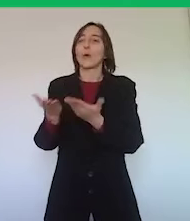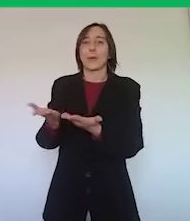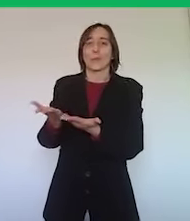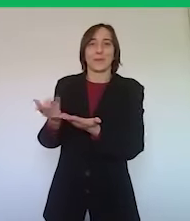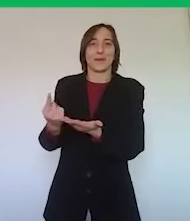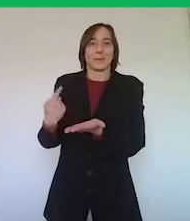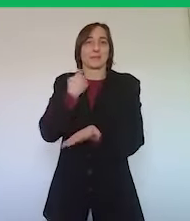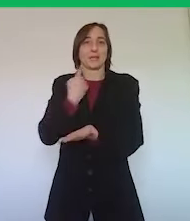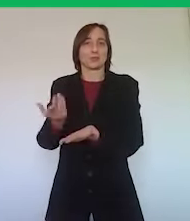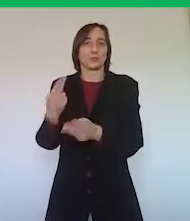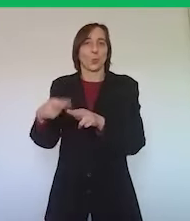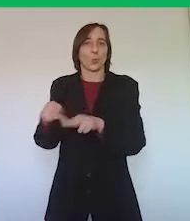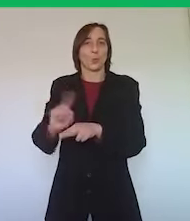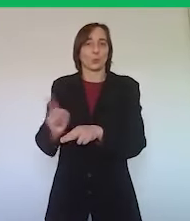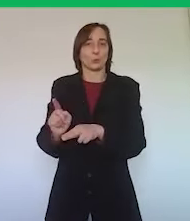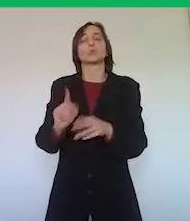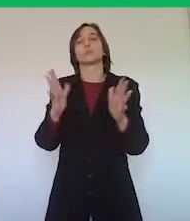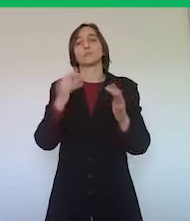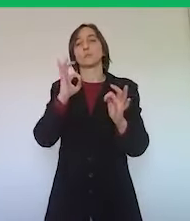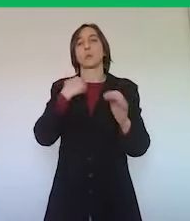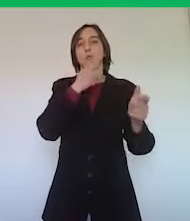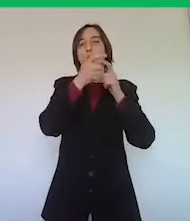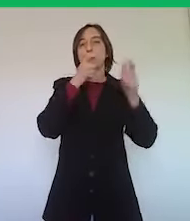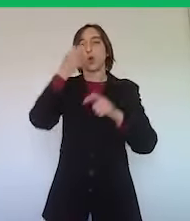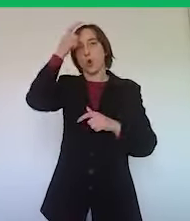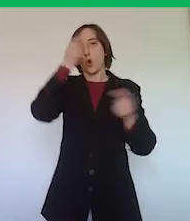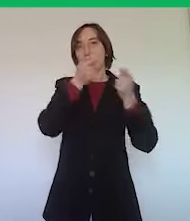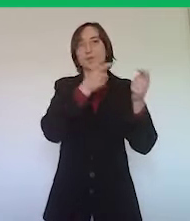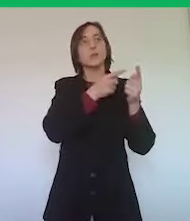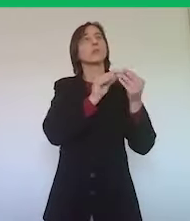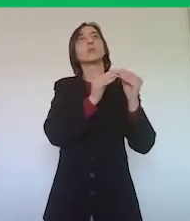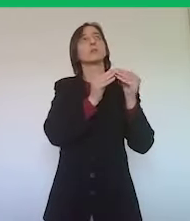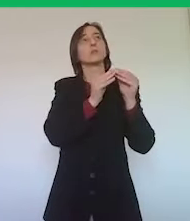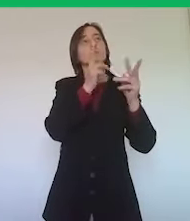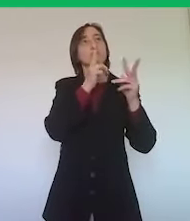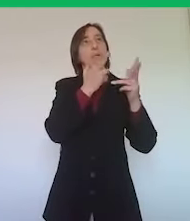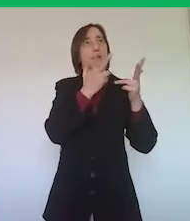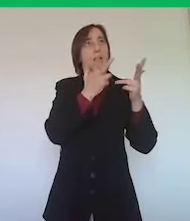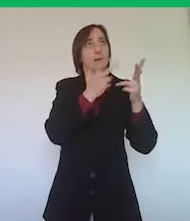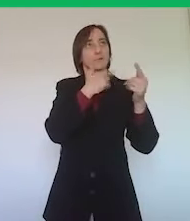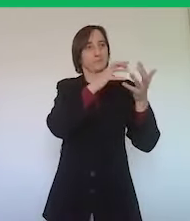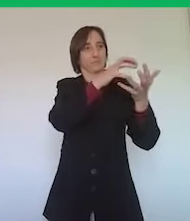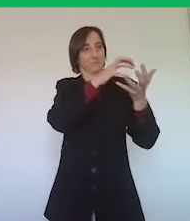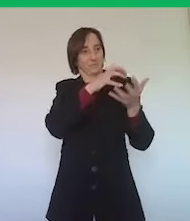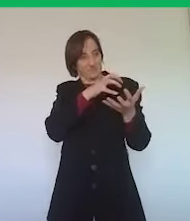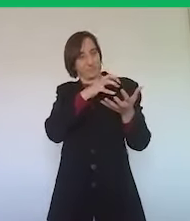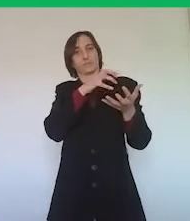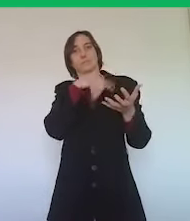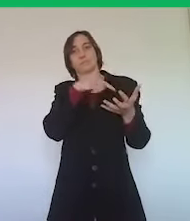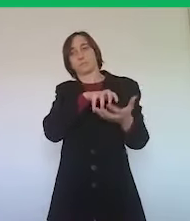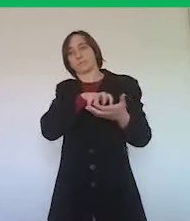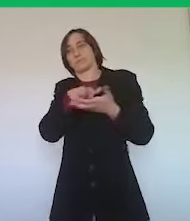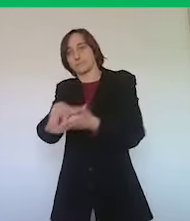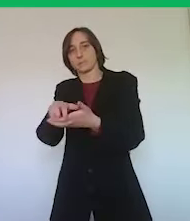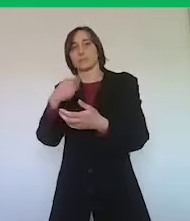il governo per un fondo straordinario da assegnare alle regioni per compensare la legittima richiesta